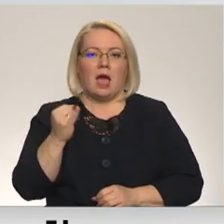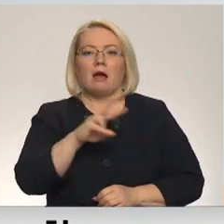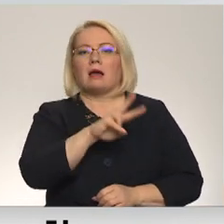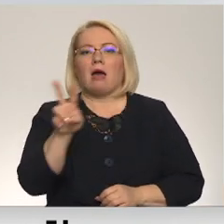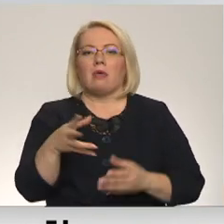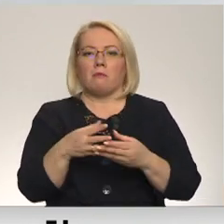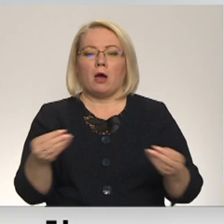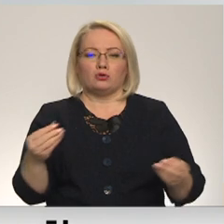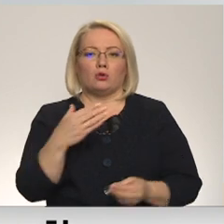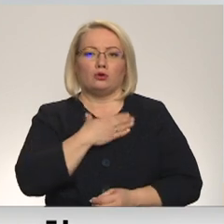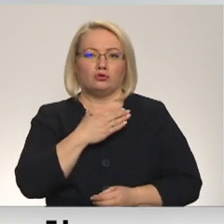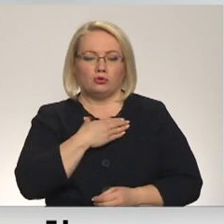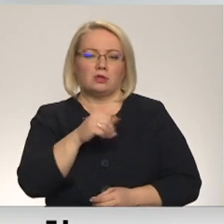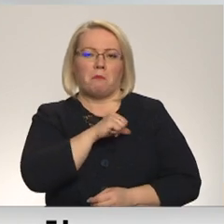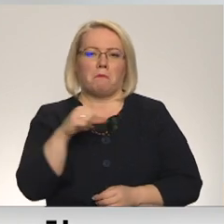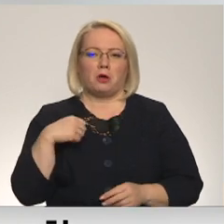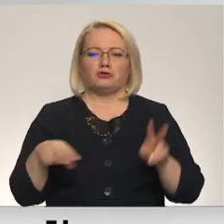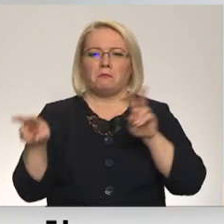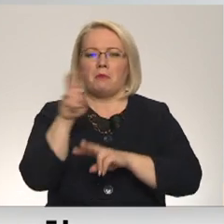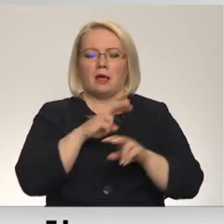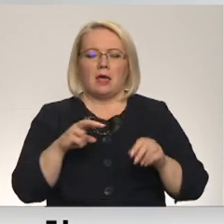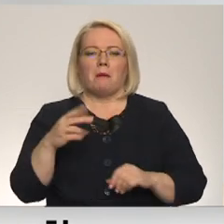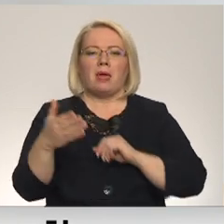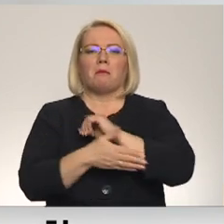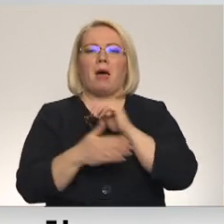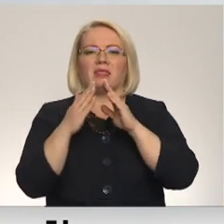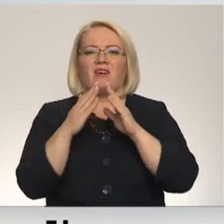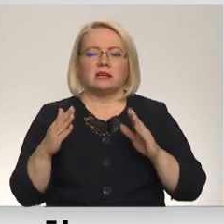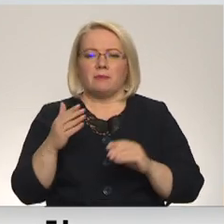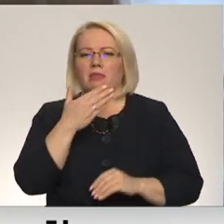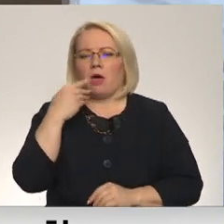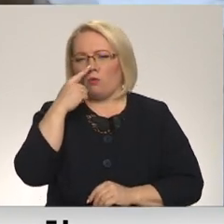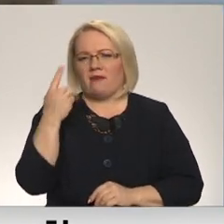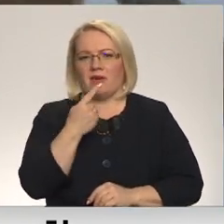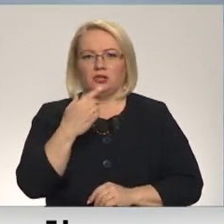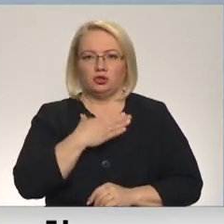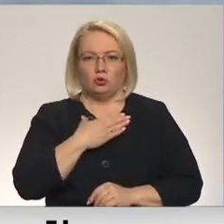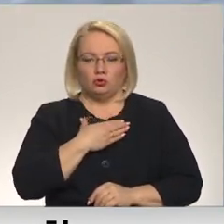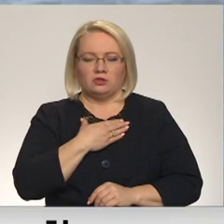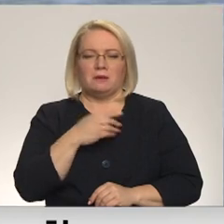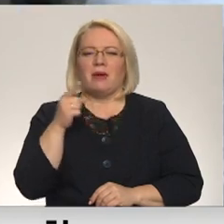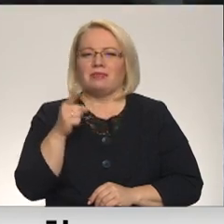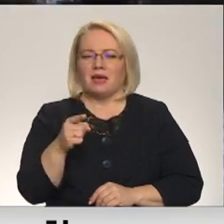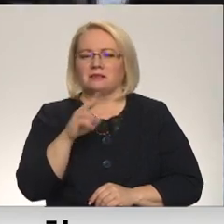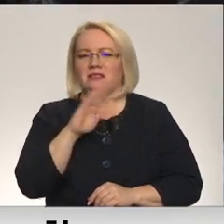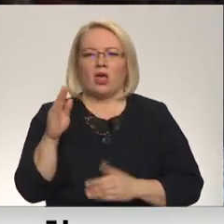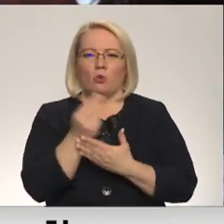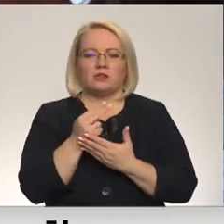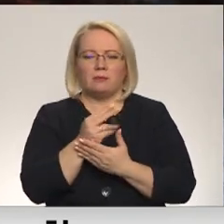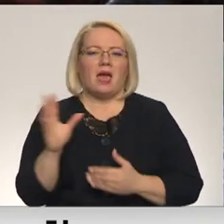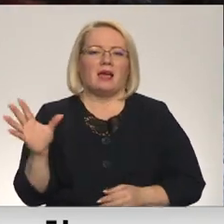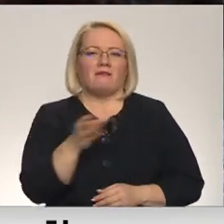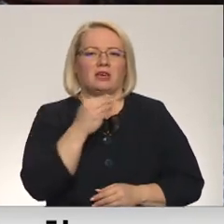pazūtes, noteikti paši meklējuši ir, bet tā patversmē nav nonācis neviens. Tas gan nenozīmē, ka visi četkājieni